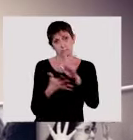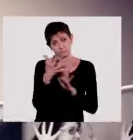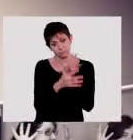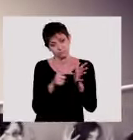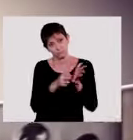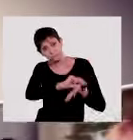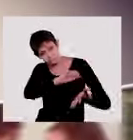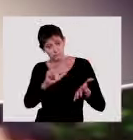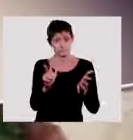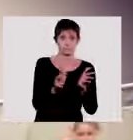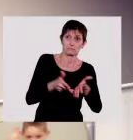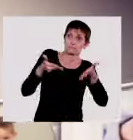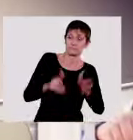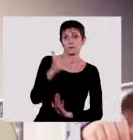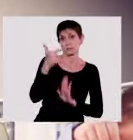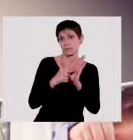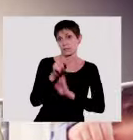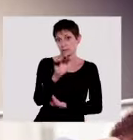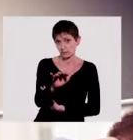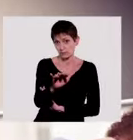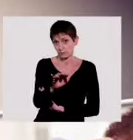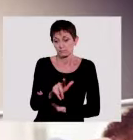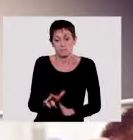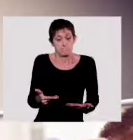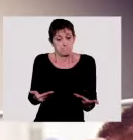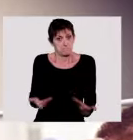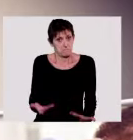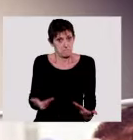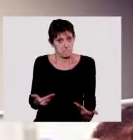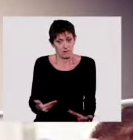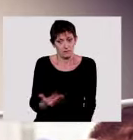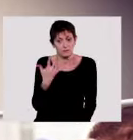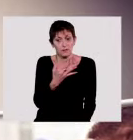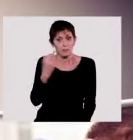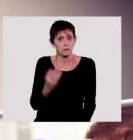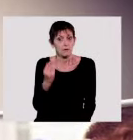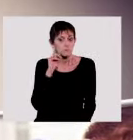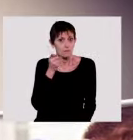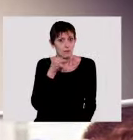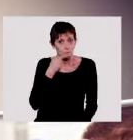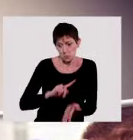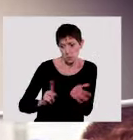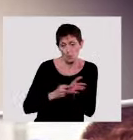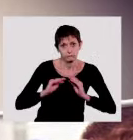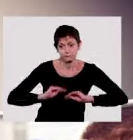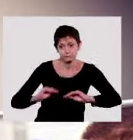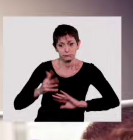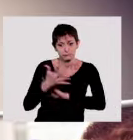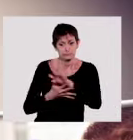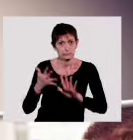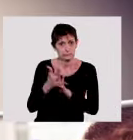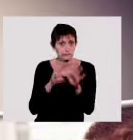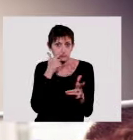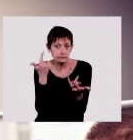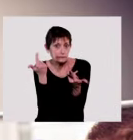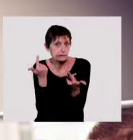ne sera reconnue officiellement qu'en 2005. Encore aujourd'hui, seulement 5% des enfants sourds bénéficient d'un enseignement